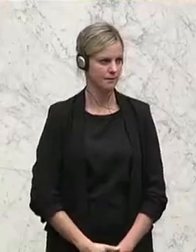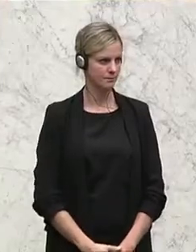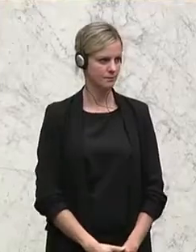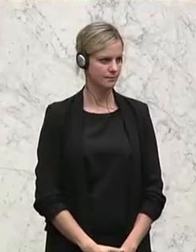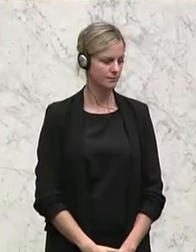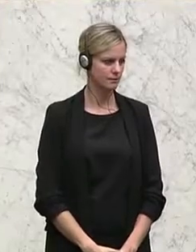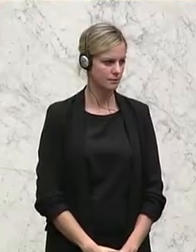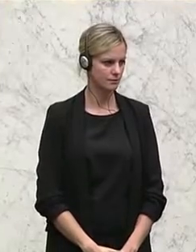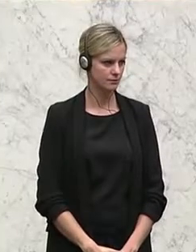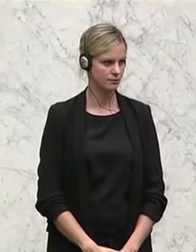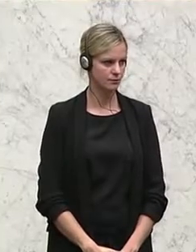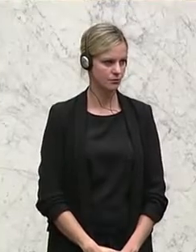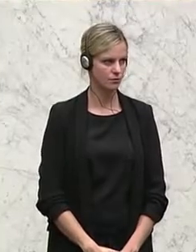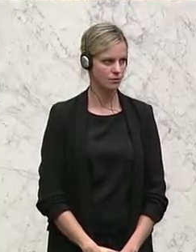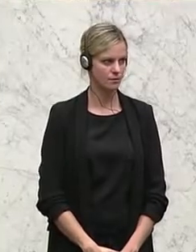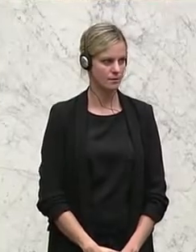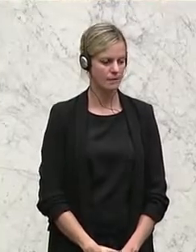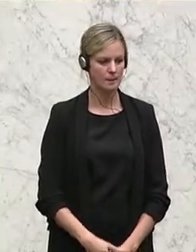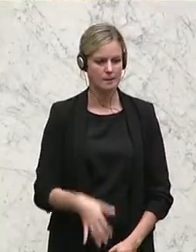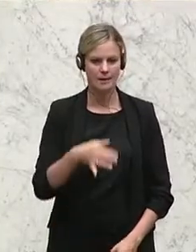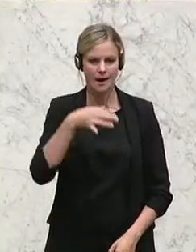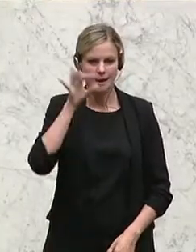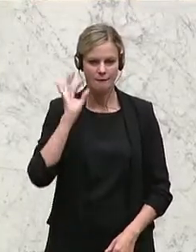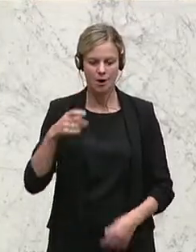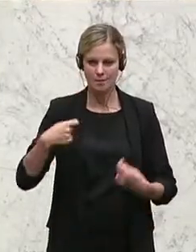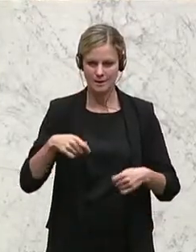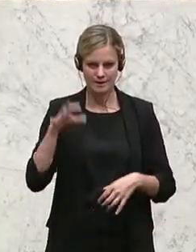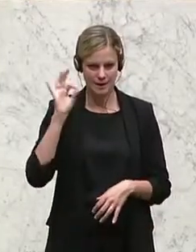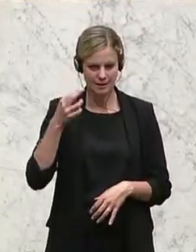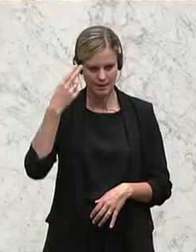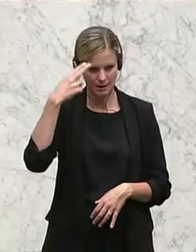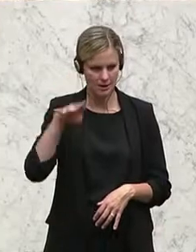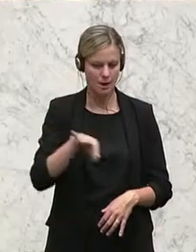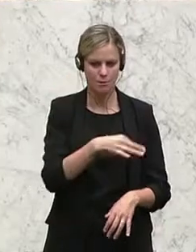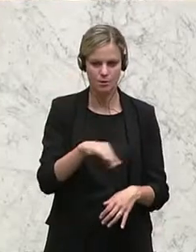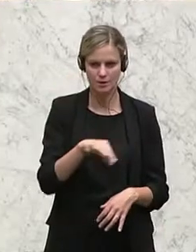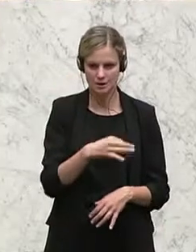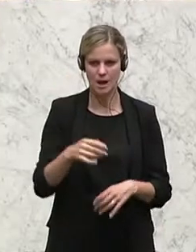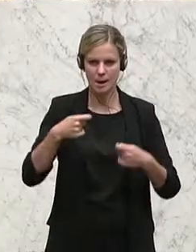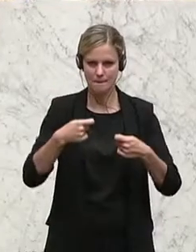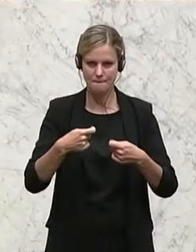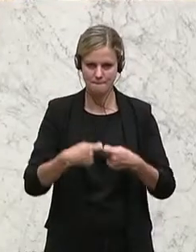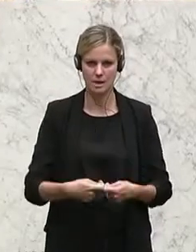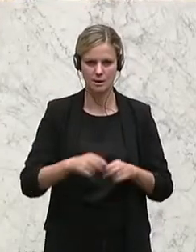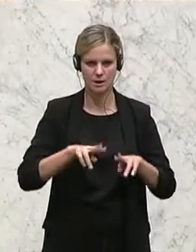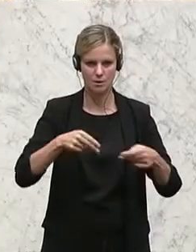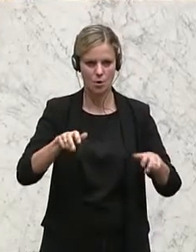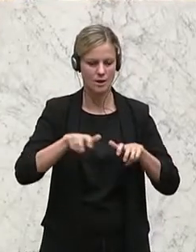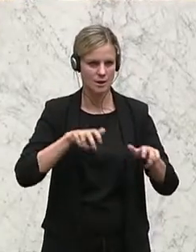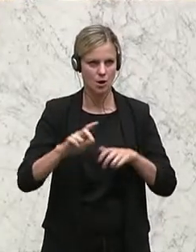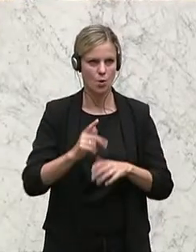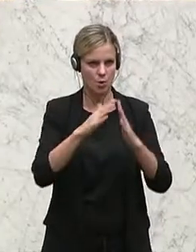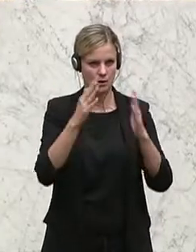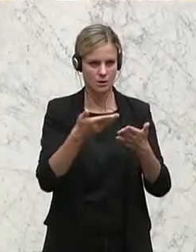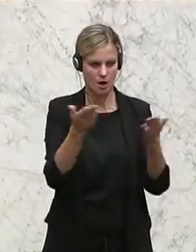Als nächster Redner am Wort Rupert Doppler, er ist fraktionslos. Herr Bundeskanzler, Mitglieder der Bundesregierung Hohes Haus, meine sehr geehrten Damen und